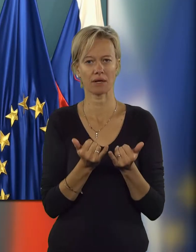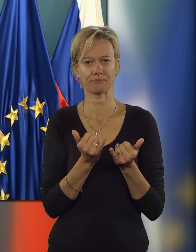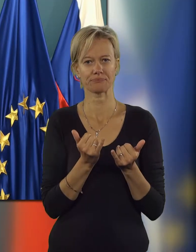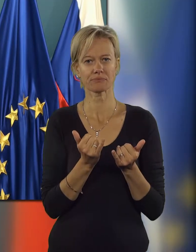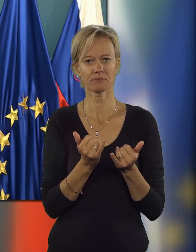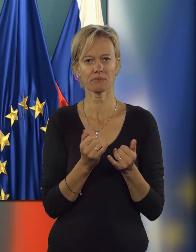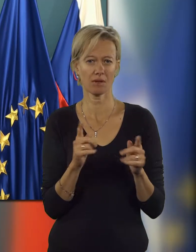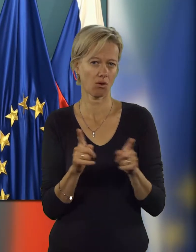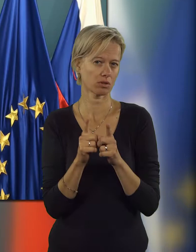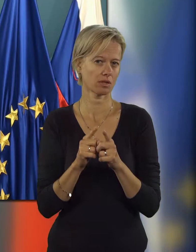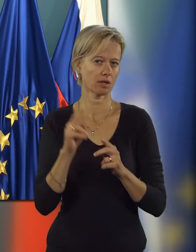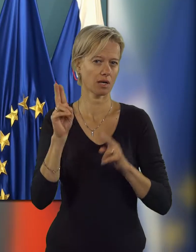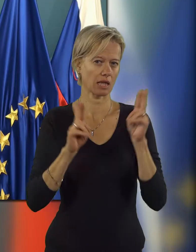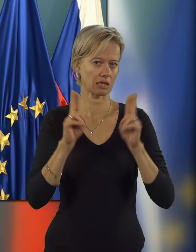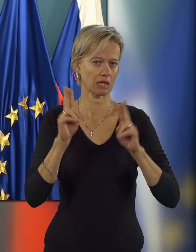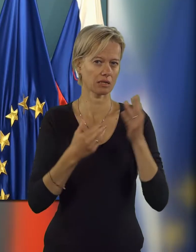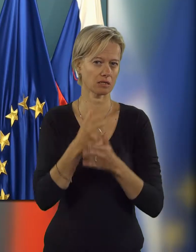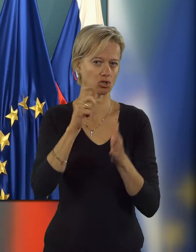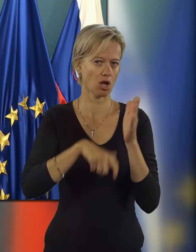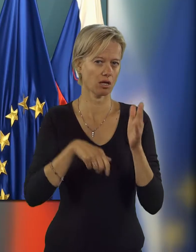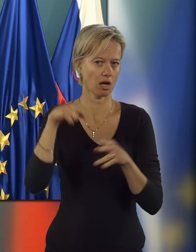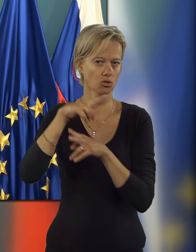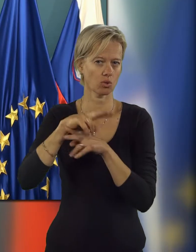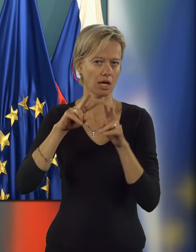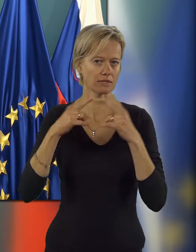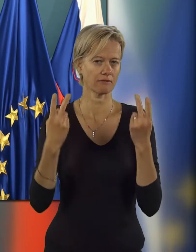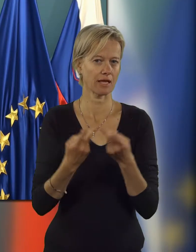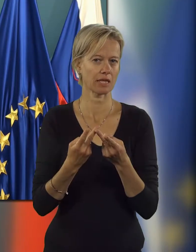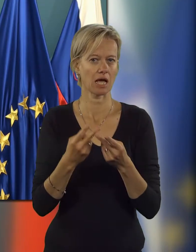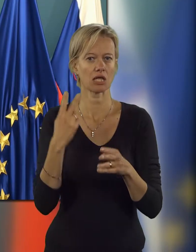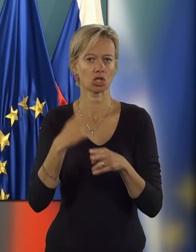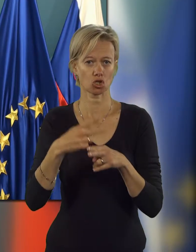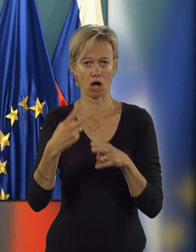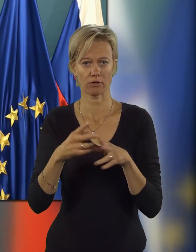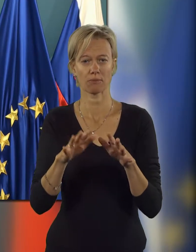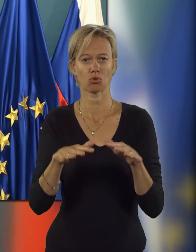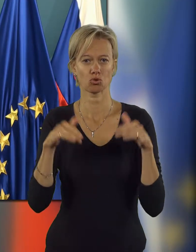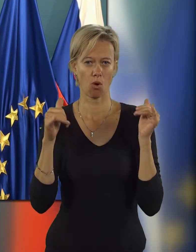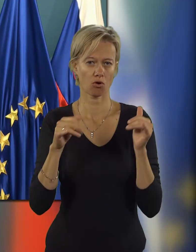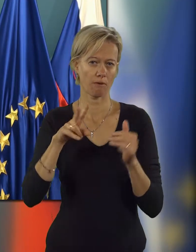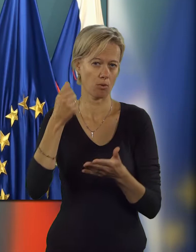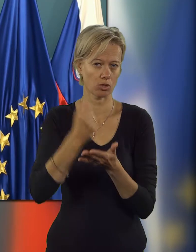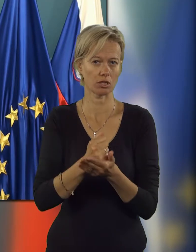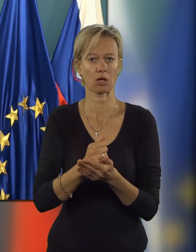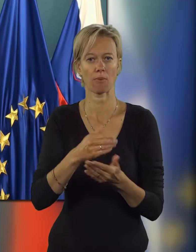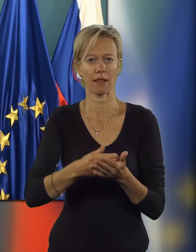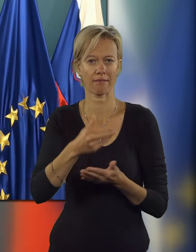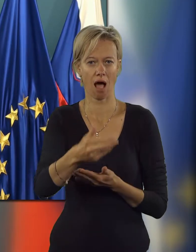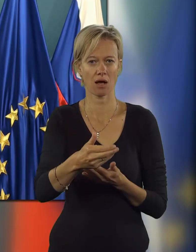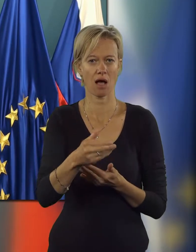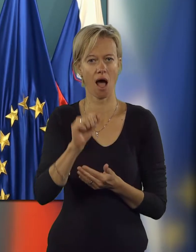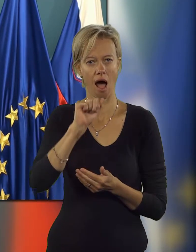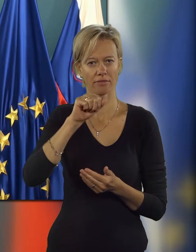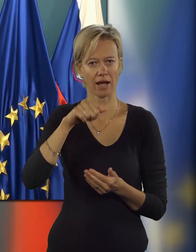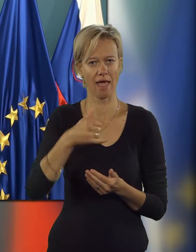kot kandidata za člana nadzornega sveta državnemu zboru v potvrditev predlaga